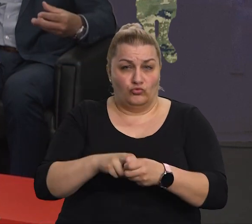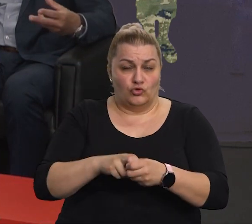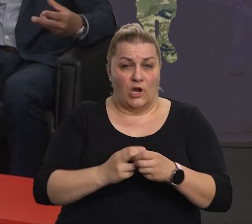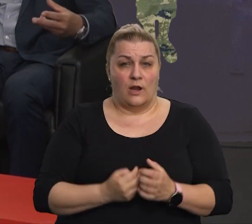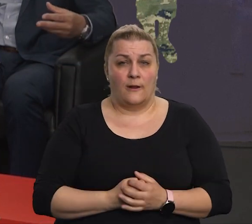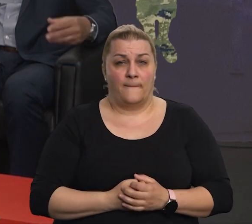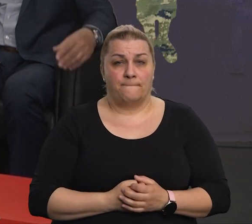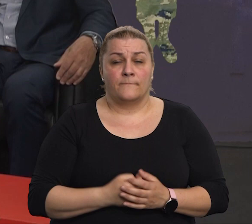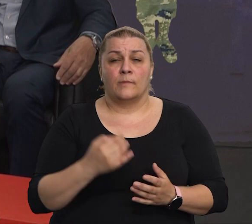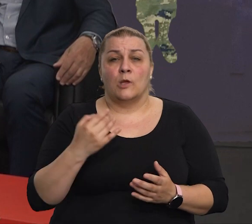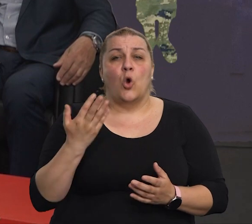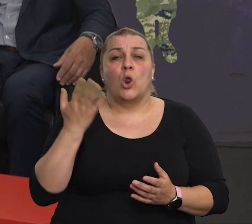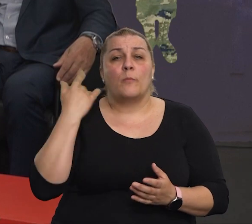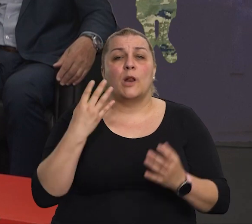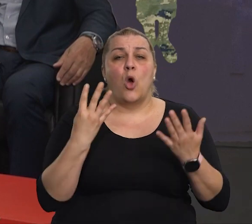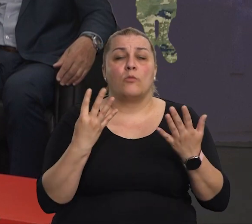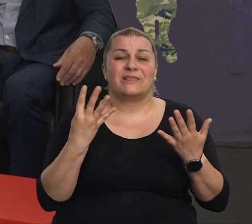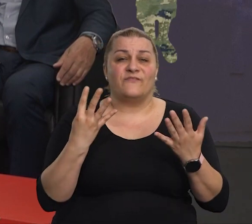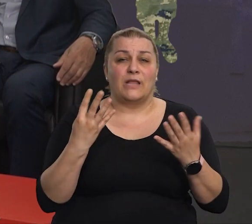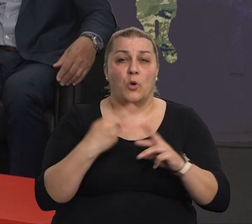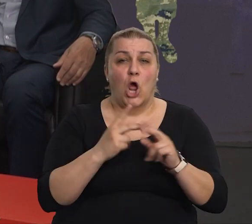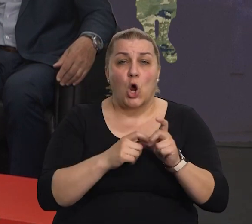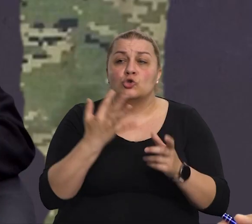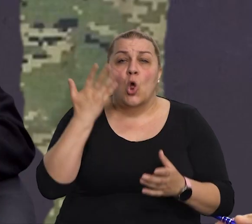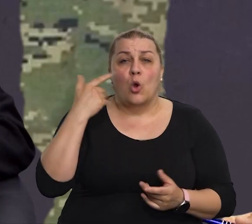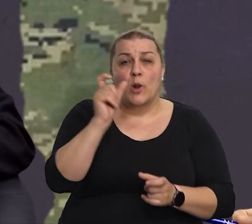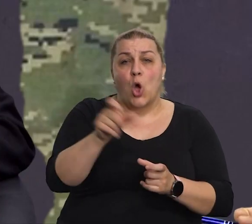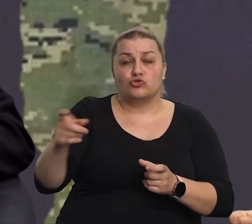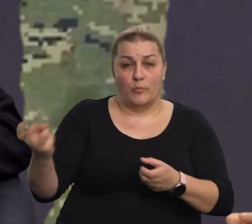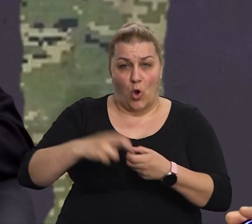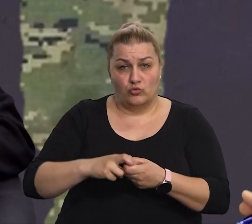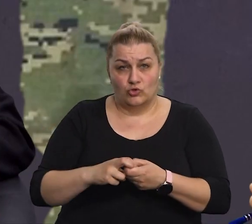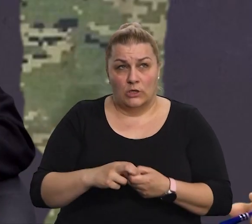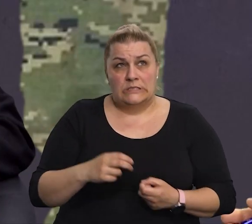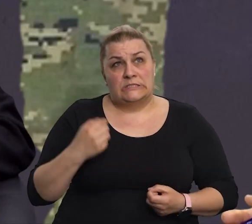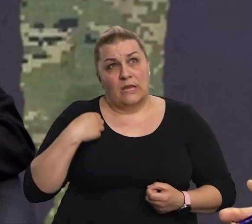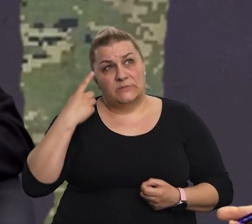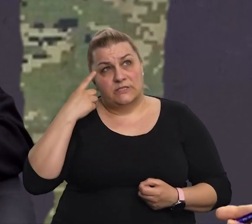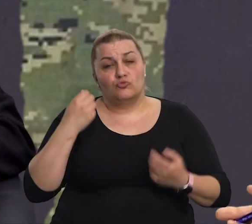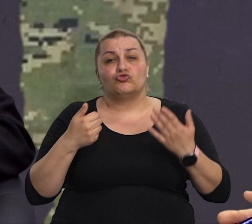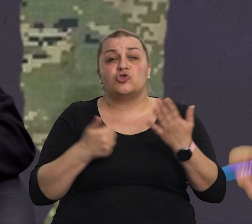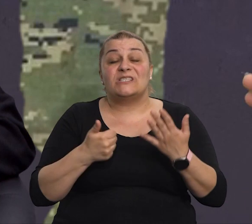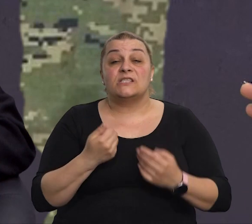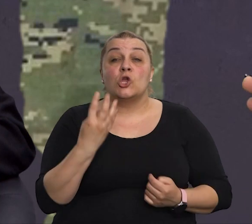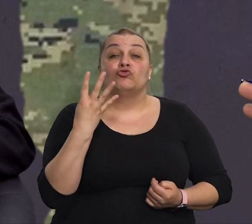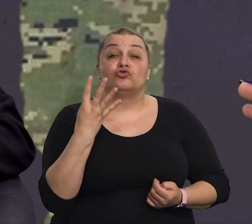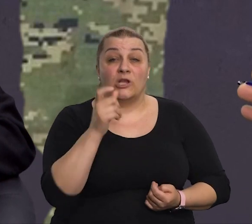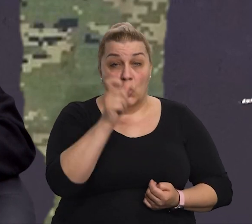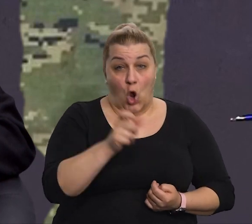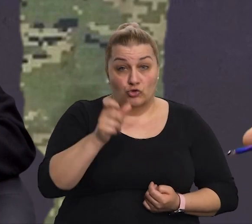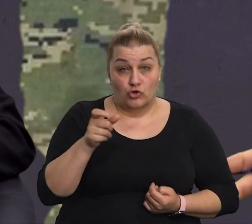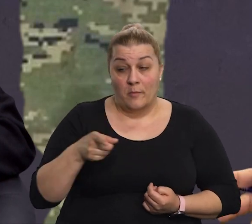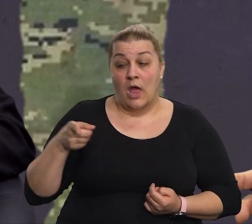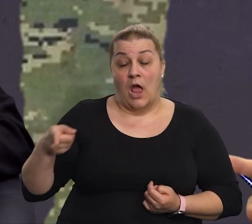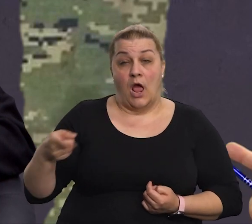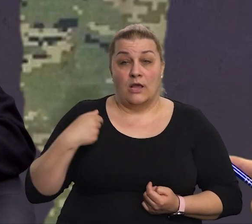zapovjednik, koliko je tad bilo pripadnika devetogodnih osvijek? Tada je bilo, koliko se sad sviča napojen, 64 čovjeka koje smo... Vi ste bili zapovjednik